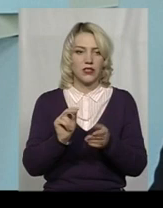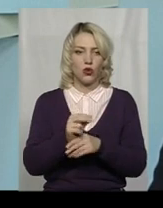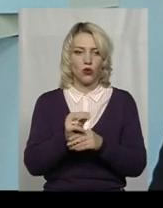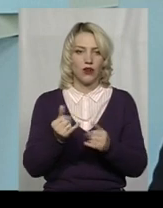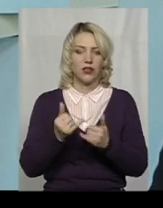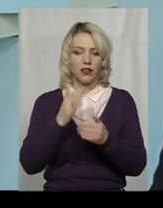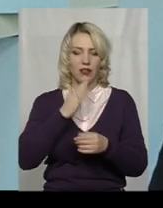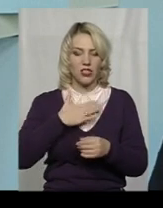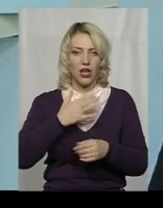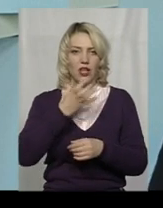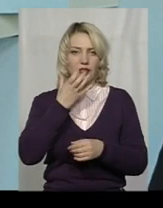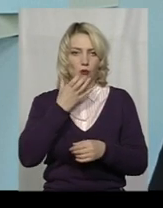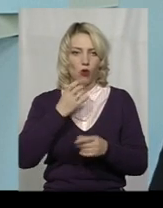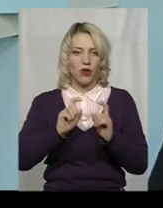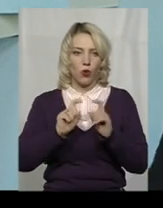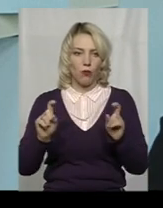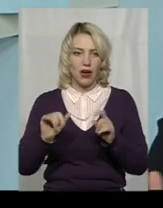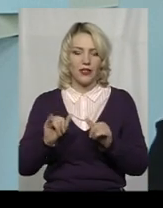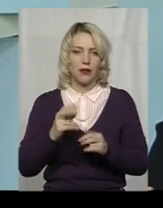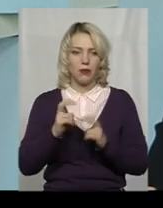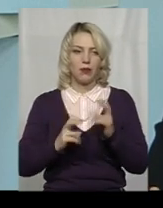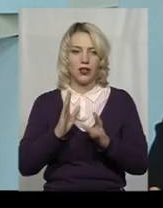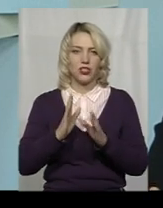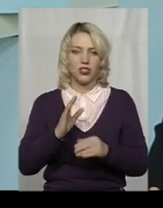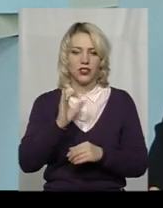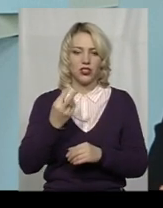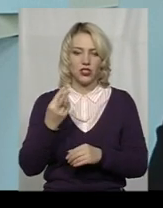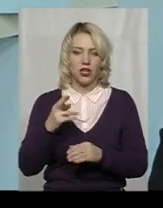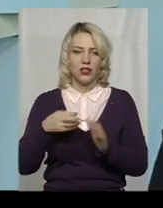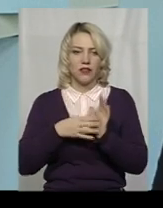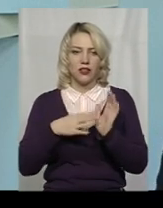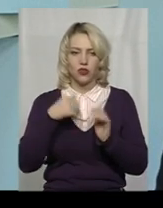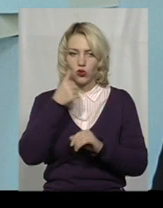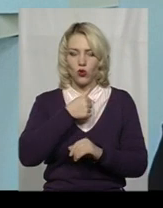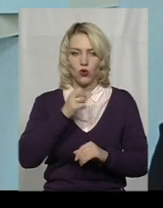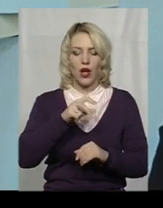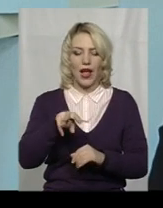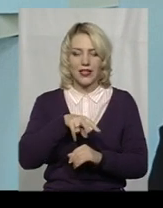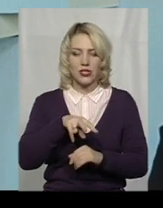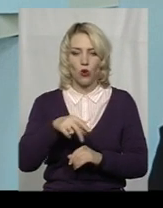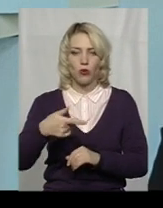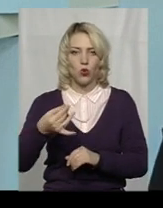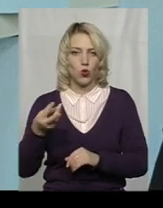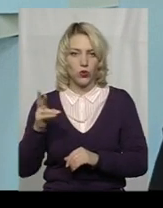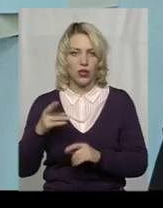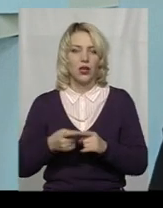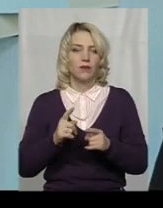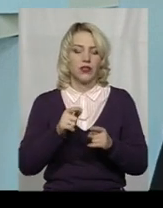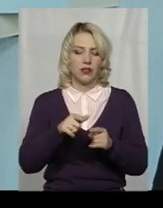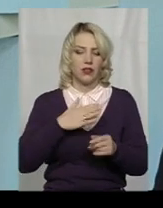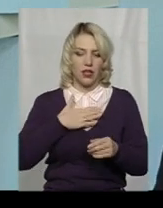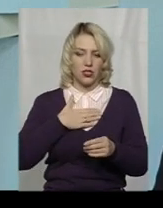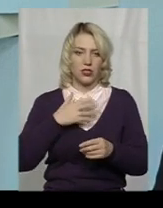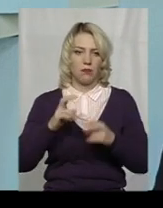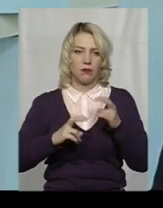наших теплових компаній і підприємств лише з січня 2019 року, а по суті листопад-грудень наші комунальні підприємства,